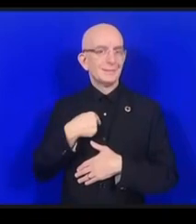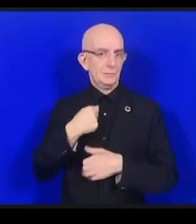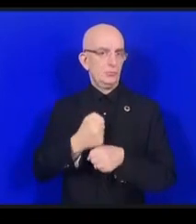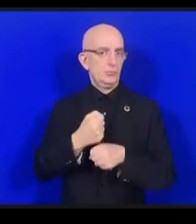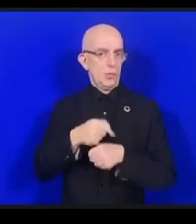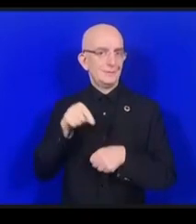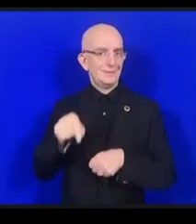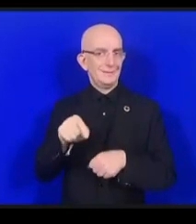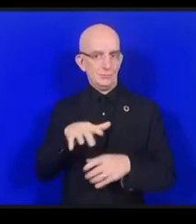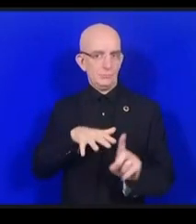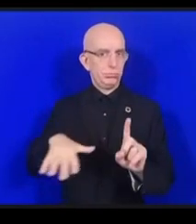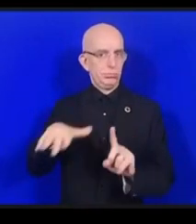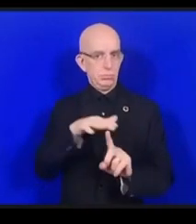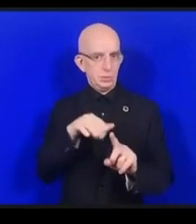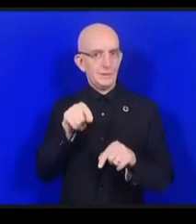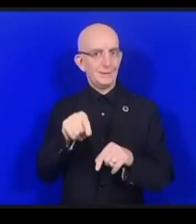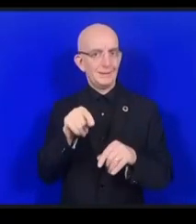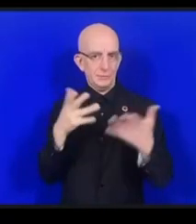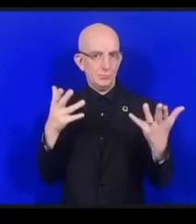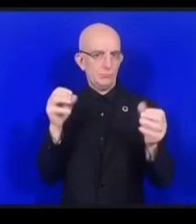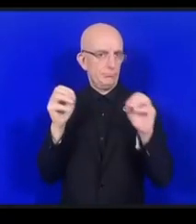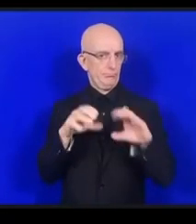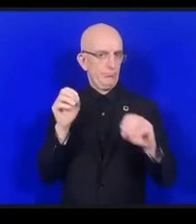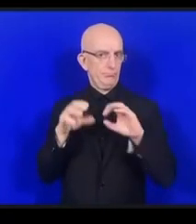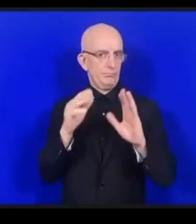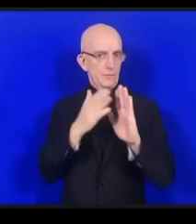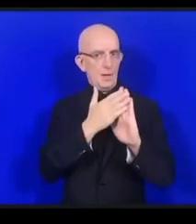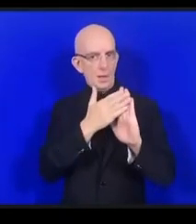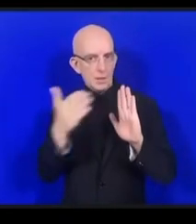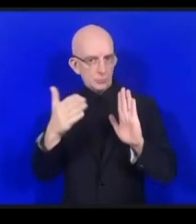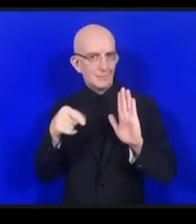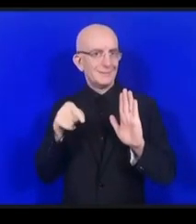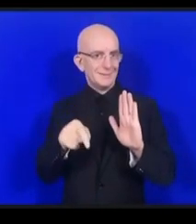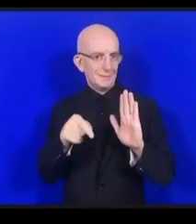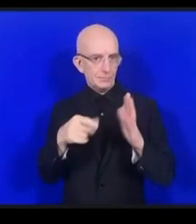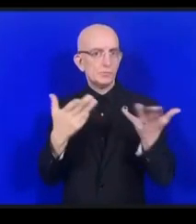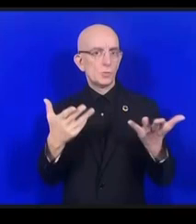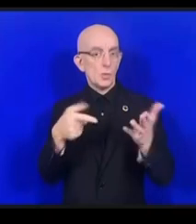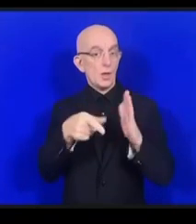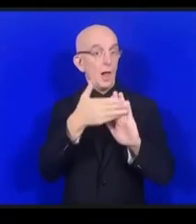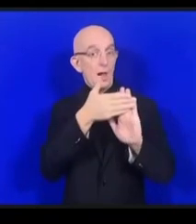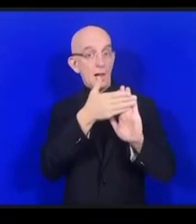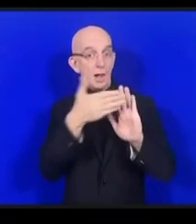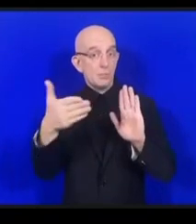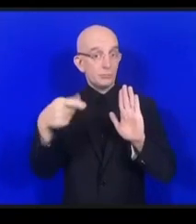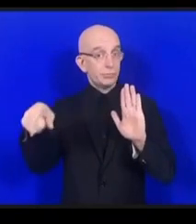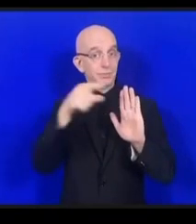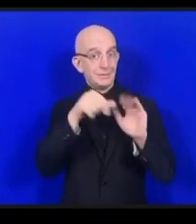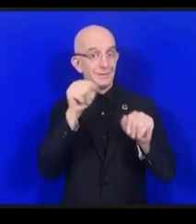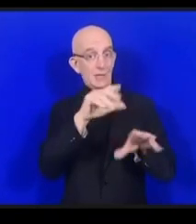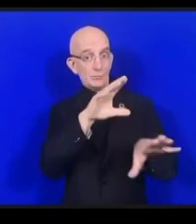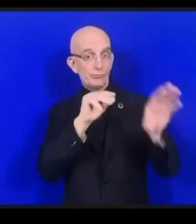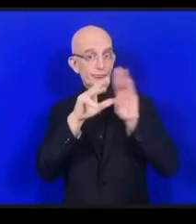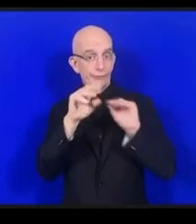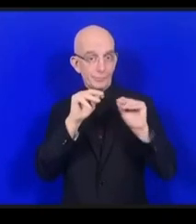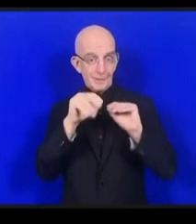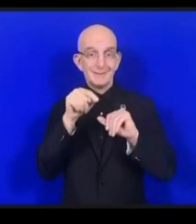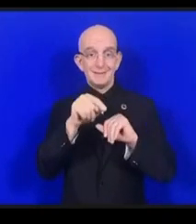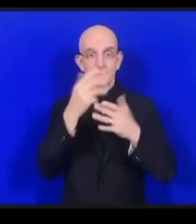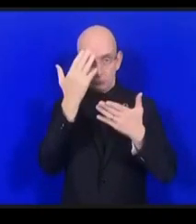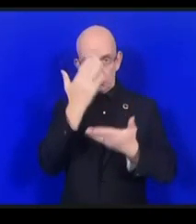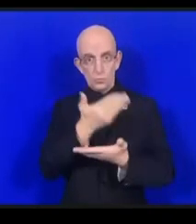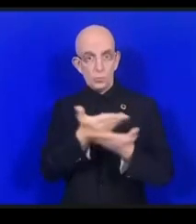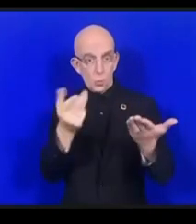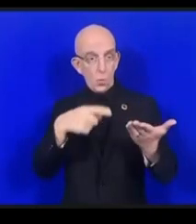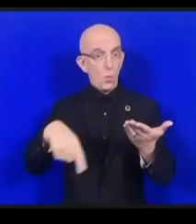concentrent sur la sensibilisation entre les différentes bibliothèques pour offrir un service au public et un